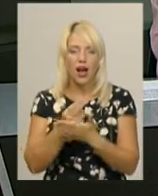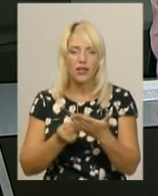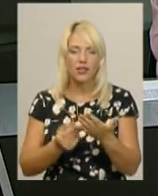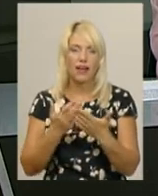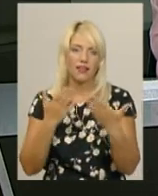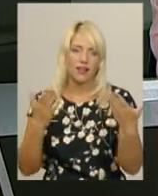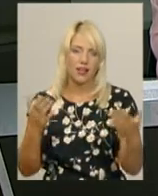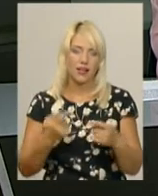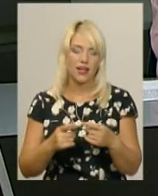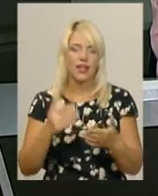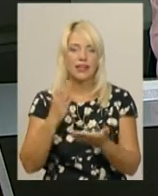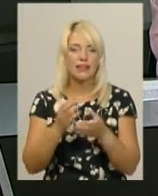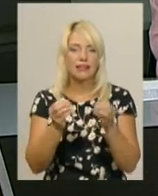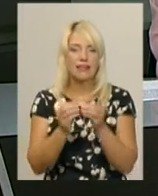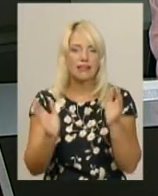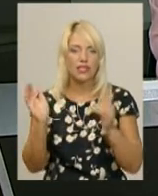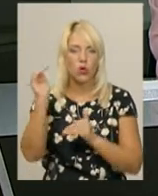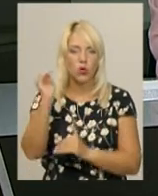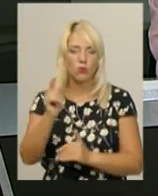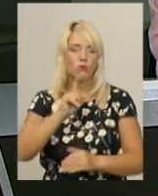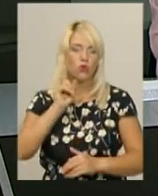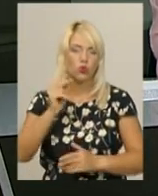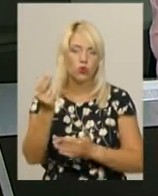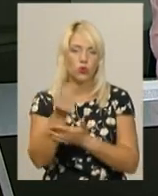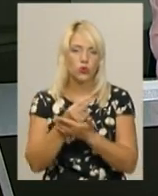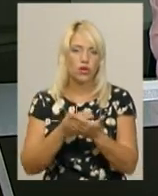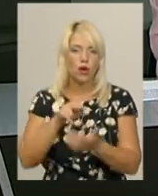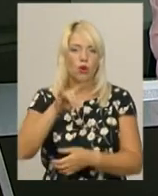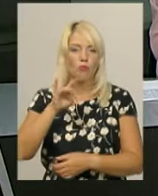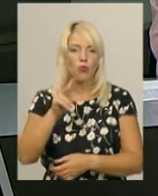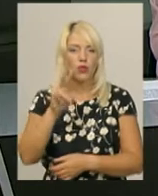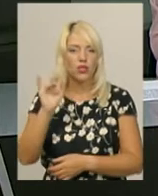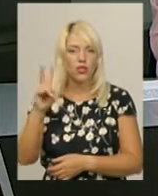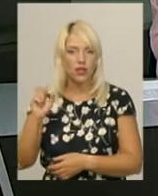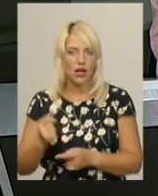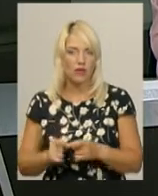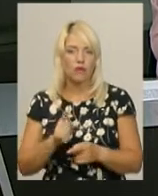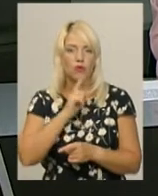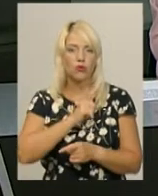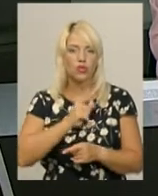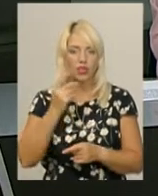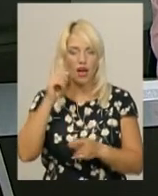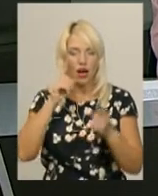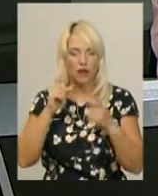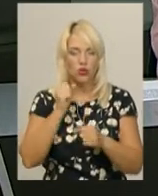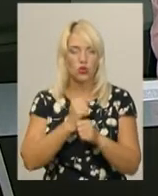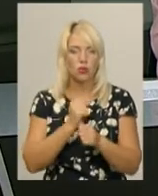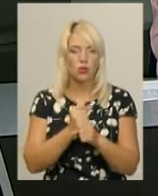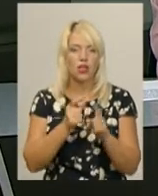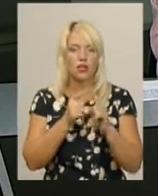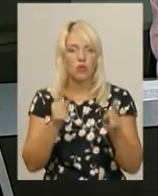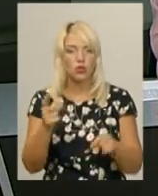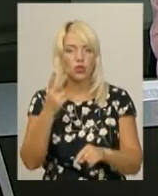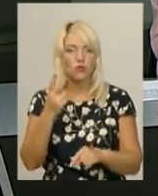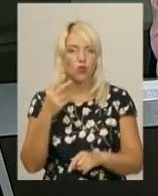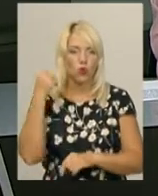10 робіт молодої київської художниці Олени Пронькіної. Їх авторка створила упродовж двох попередніх років. На варнісажі побувала